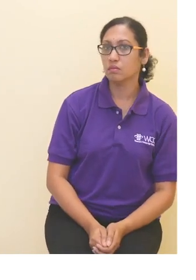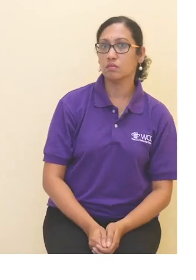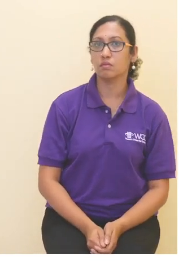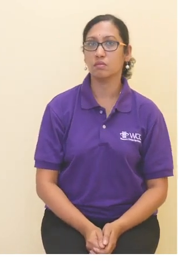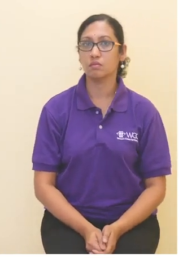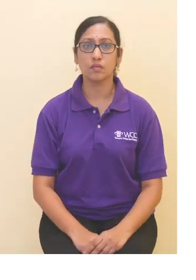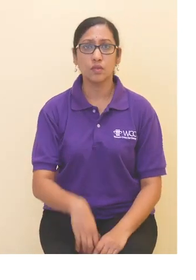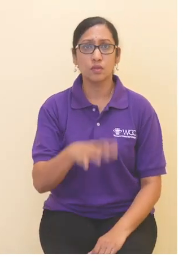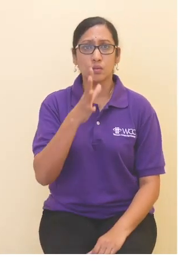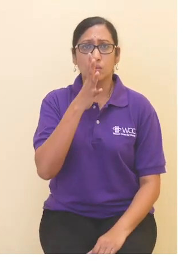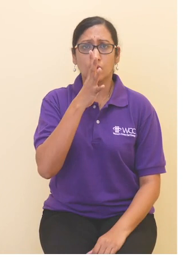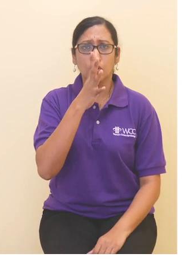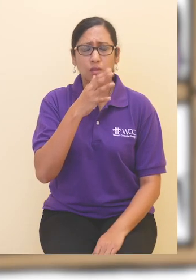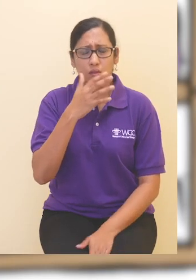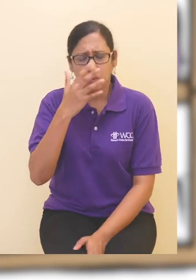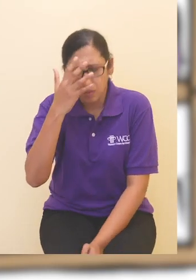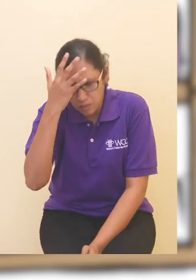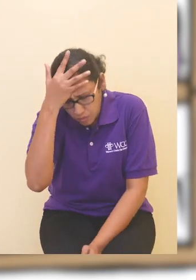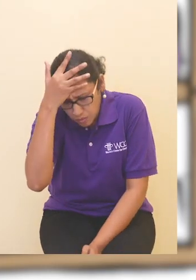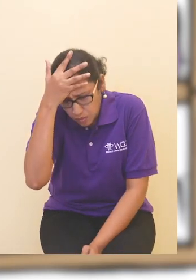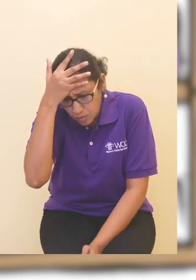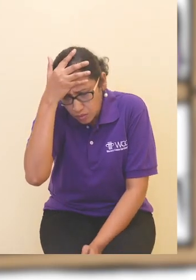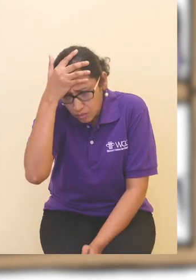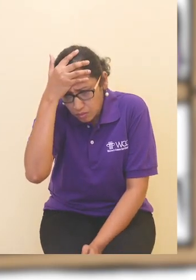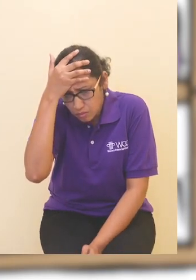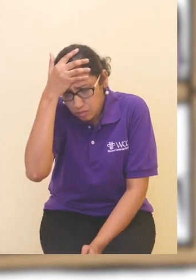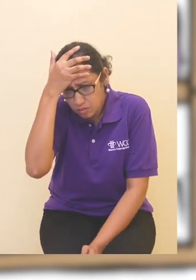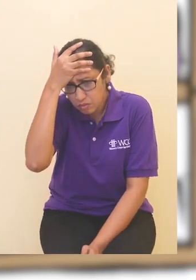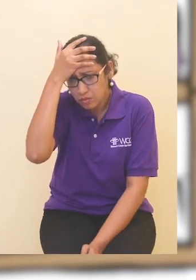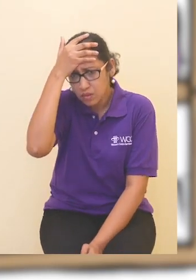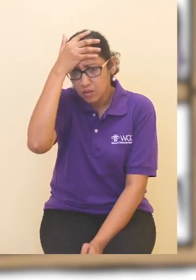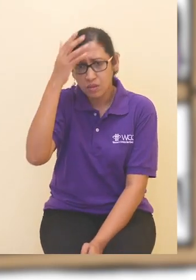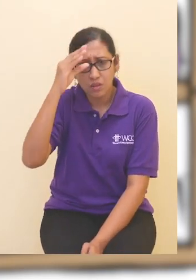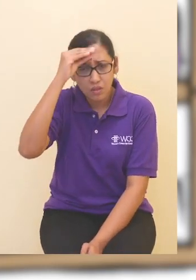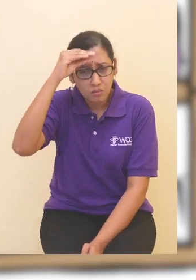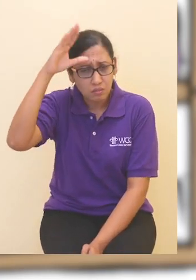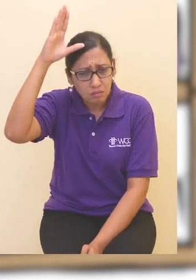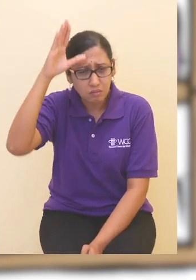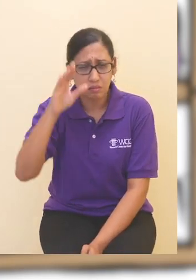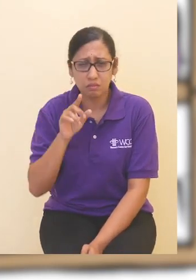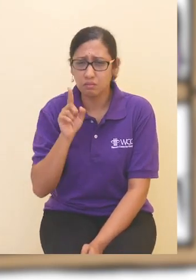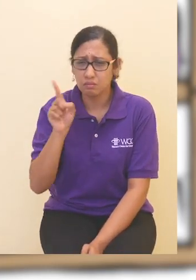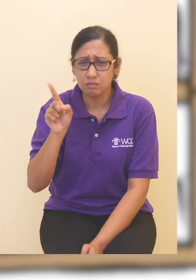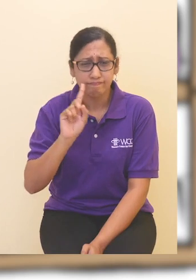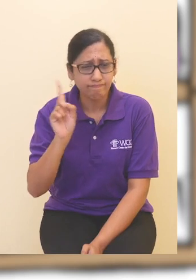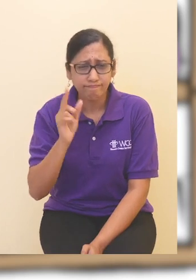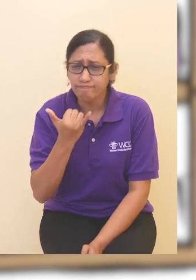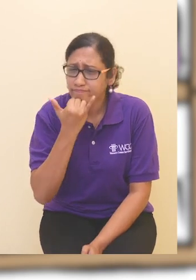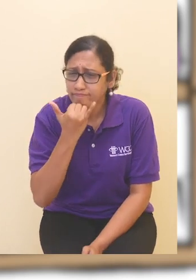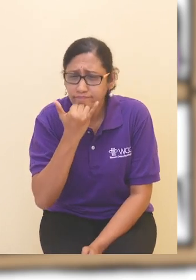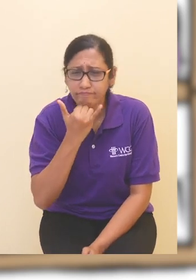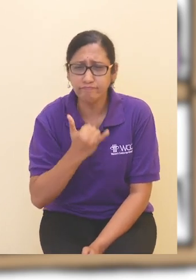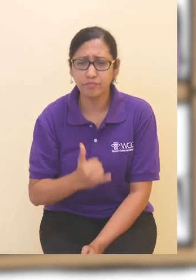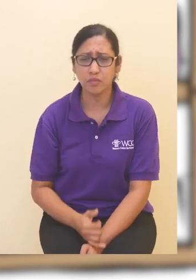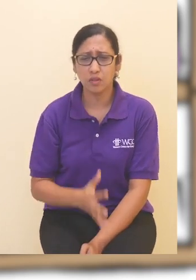terkejut. Puan Siti berkata, Allahu! Hakim tak boleh buat macam itu. Yusri,